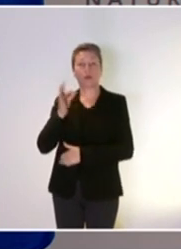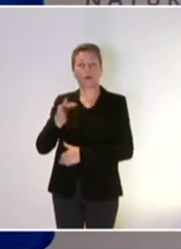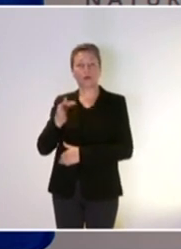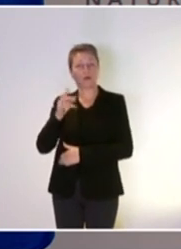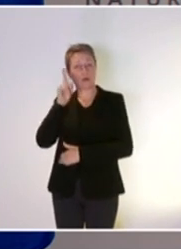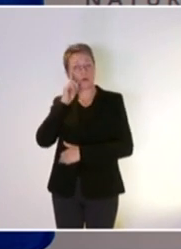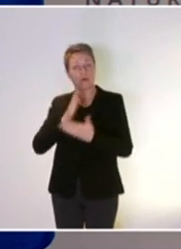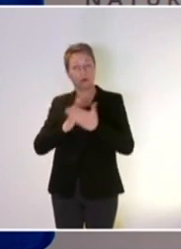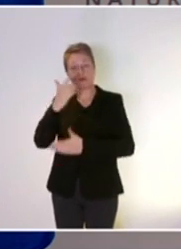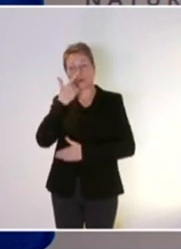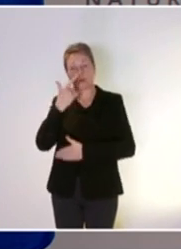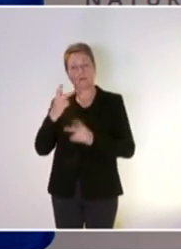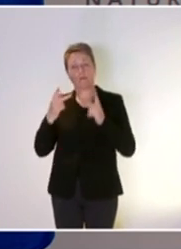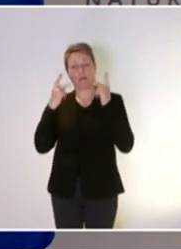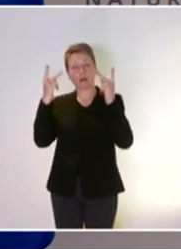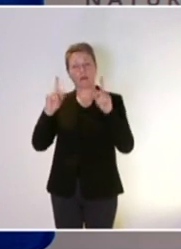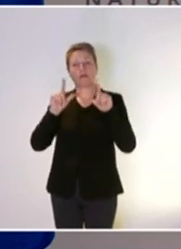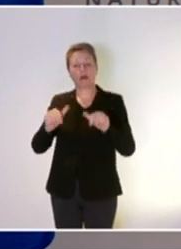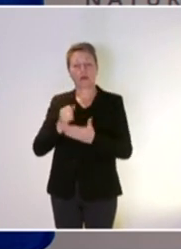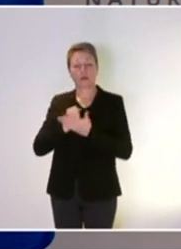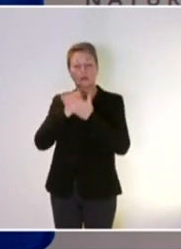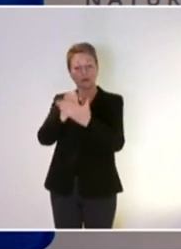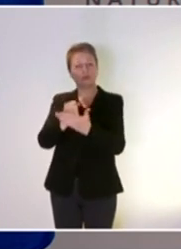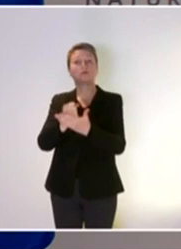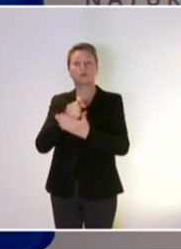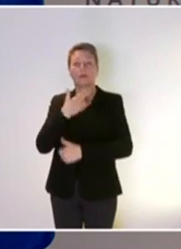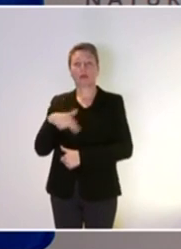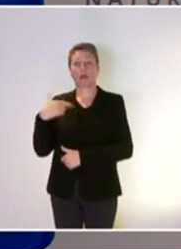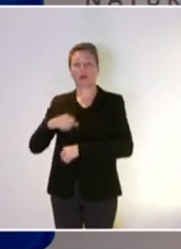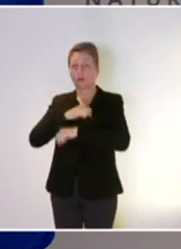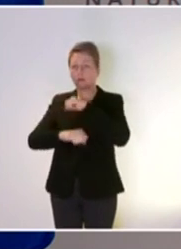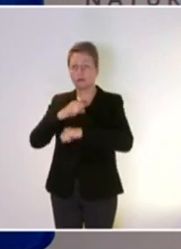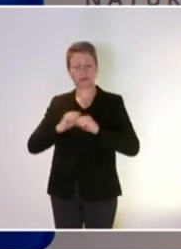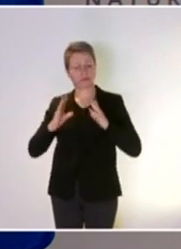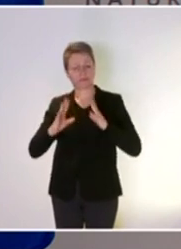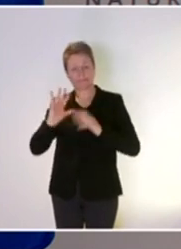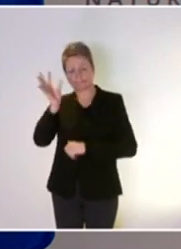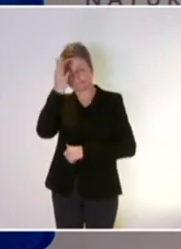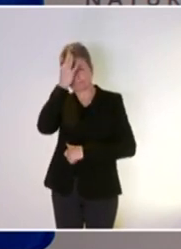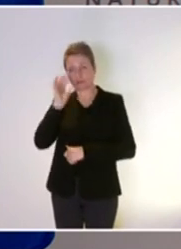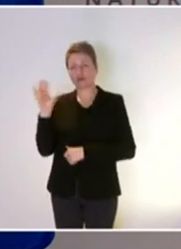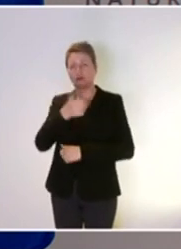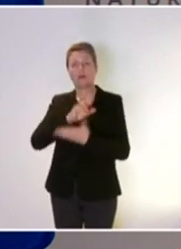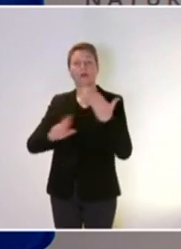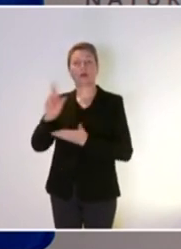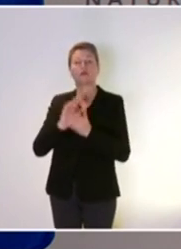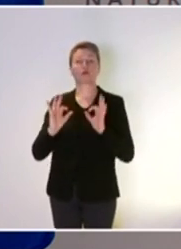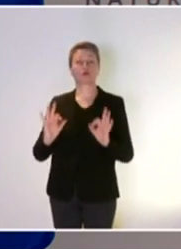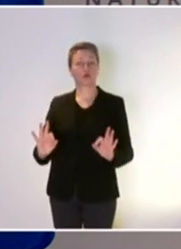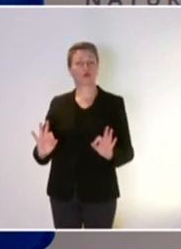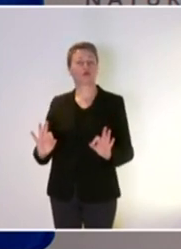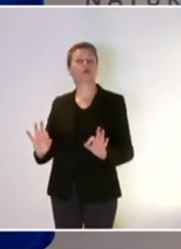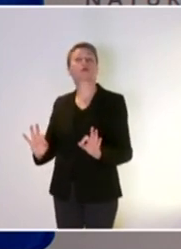donne à ce projet et ce soutien national dans une mise en œuvre très volontariste au niveau régional. Je crois que ça fait vraiment sens. Je crois que c'est ce qu'on